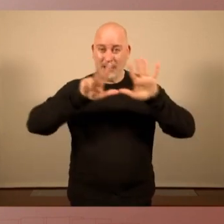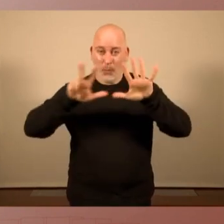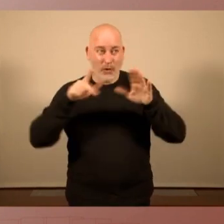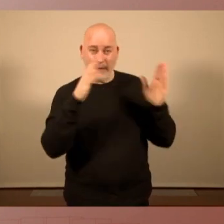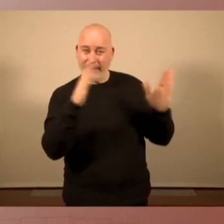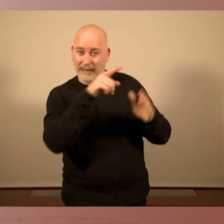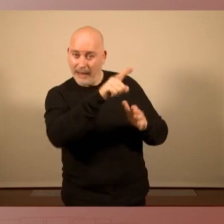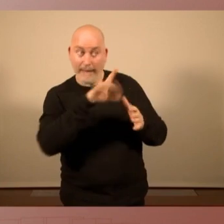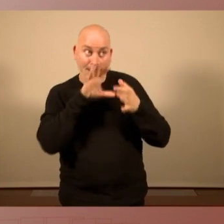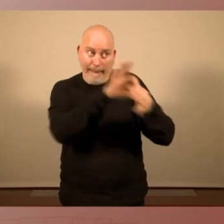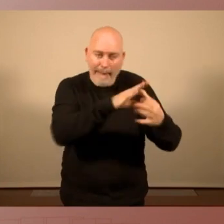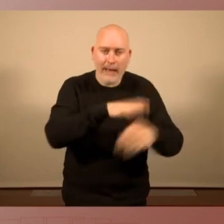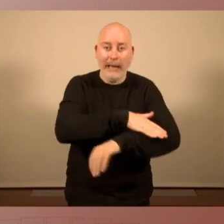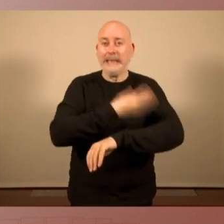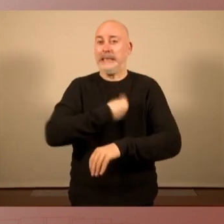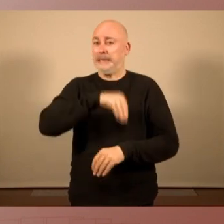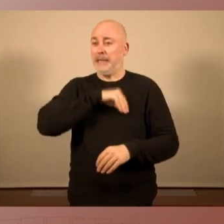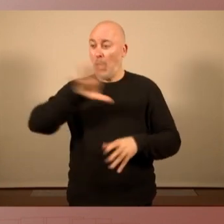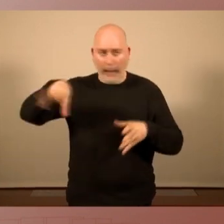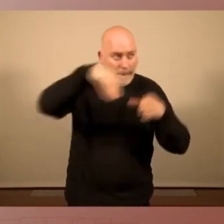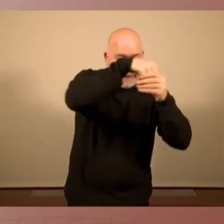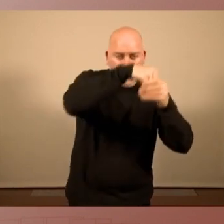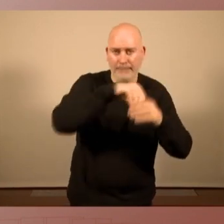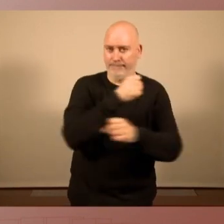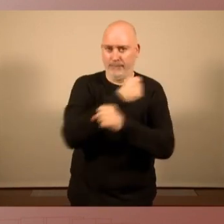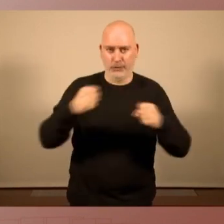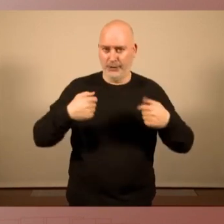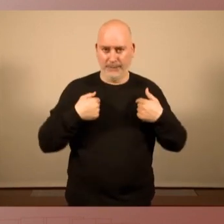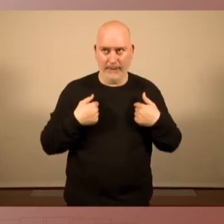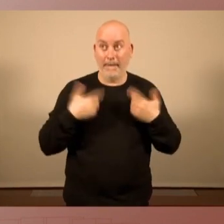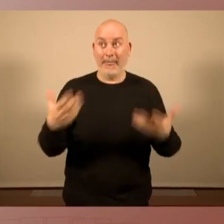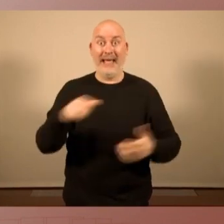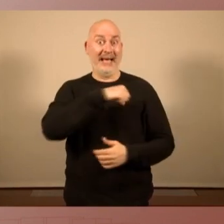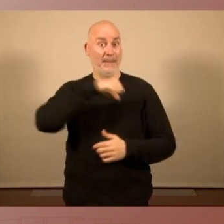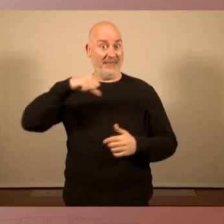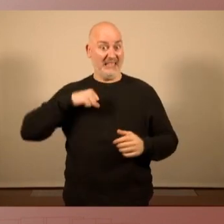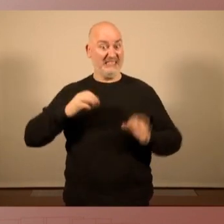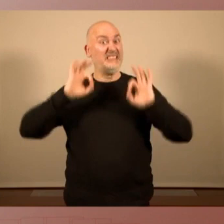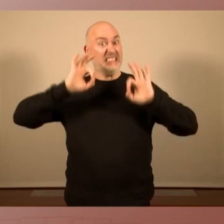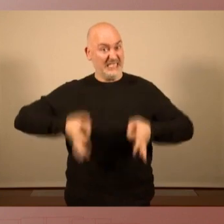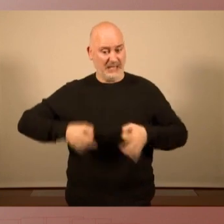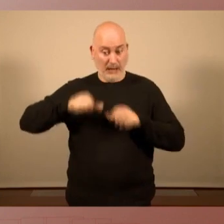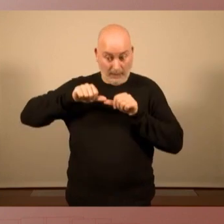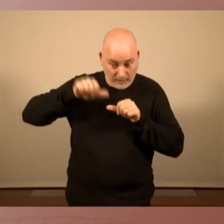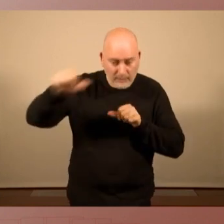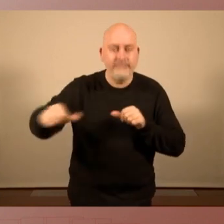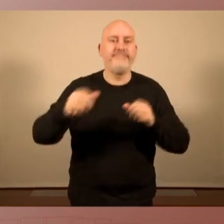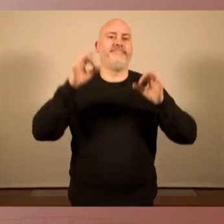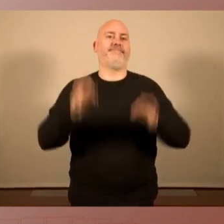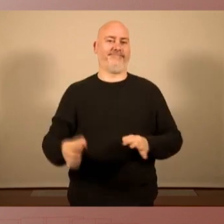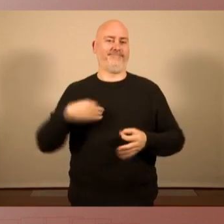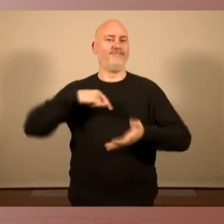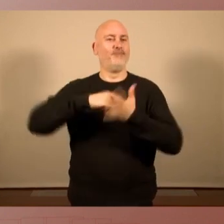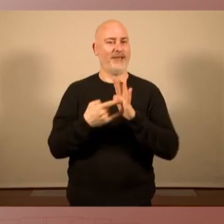marc de l'estat espanyol. I quan parlem que només a partir de la independència podrem desplegar el projecte social que necessita el nostre país,